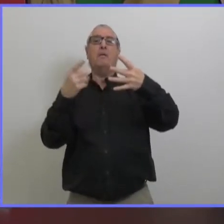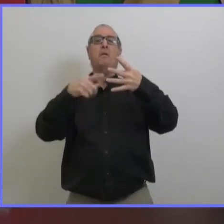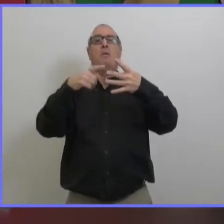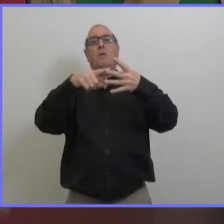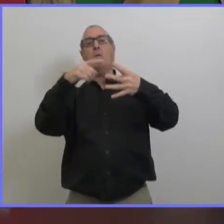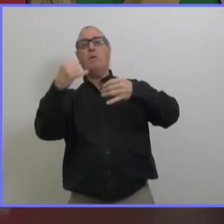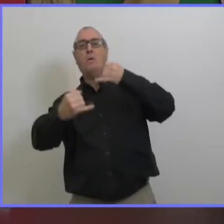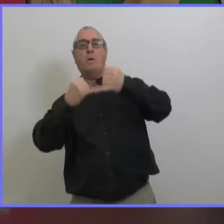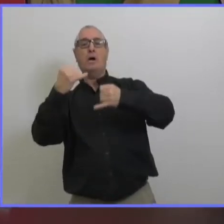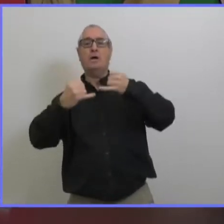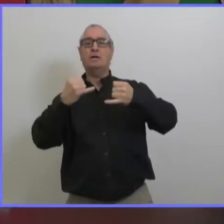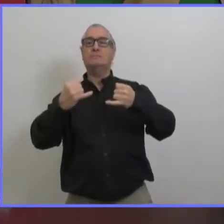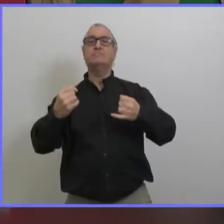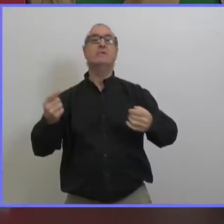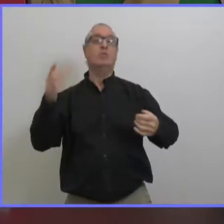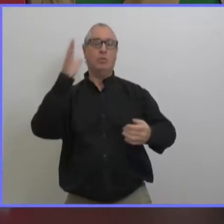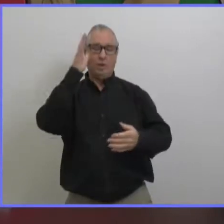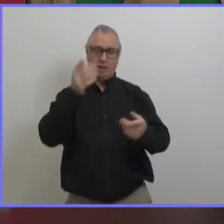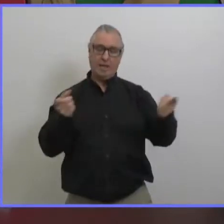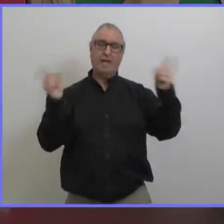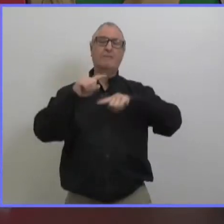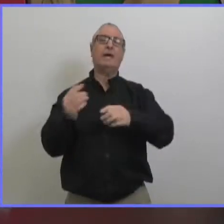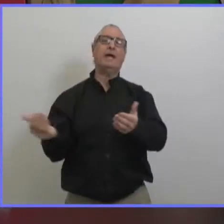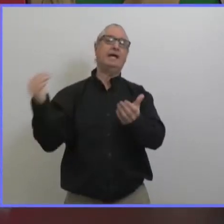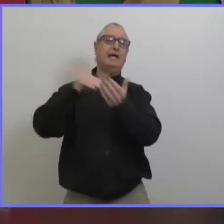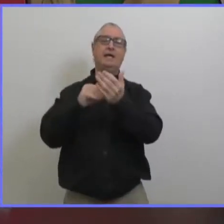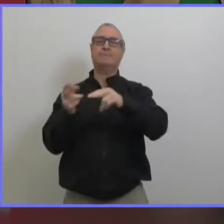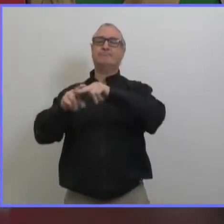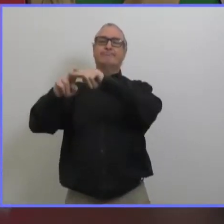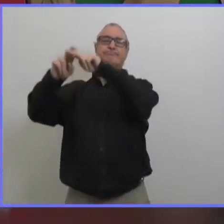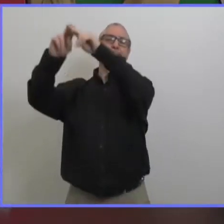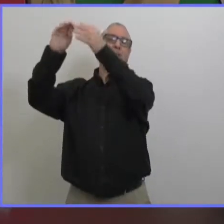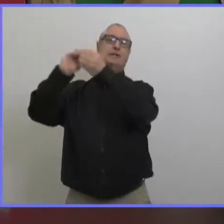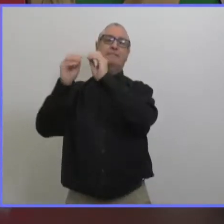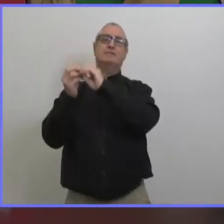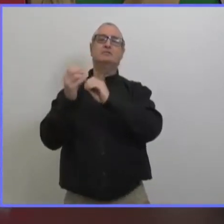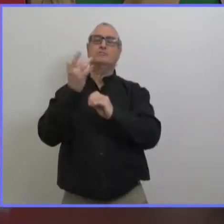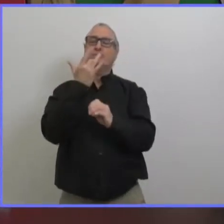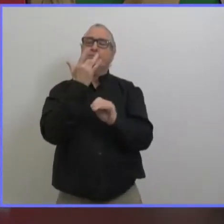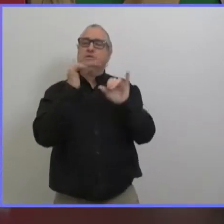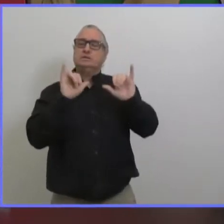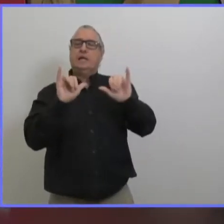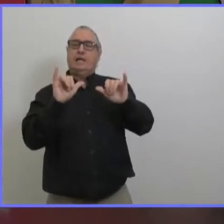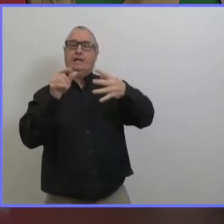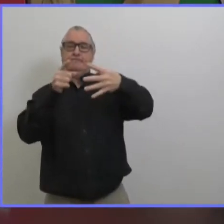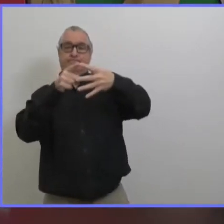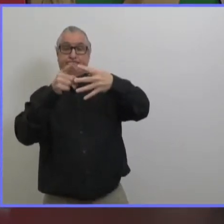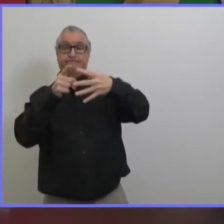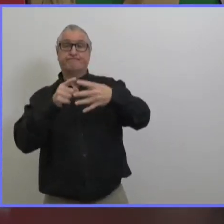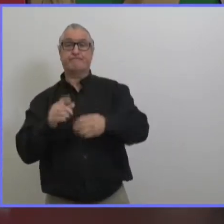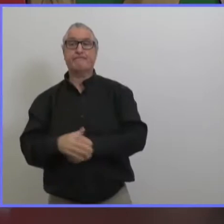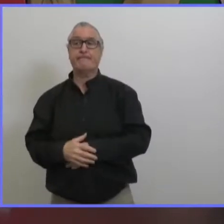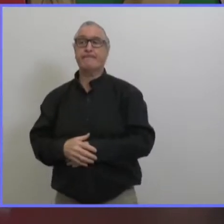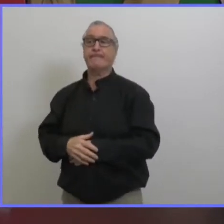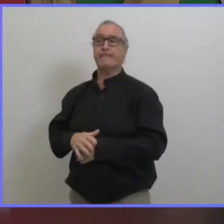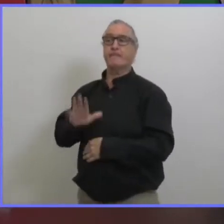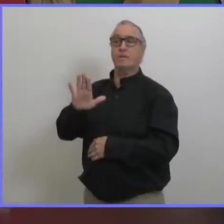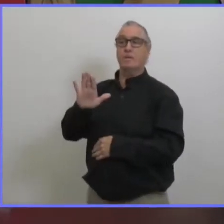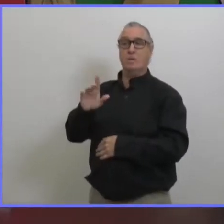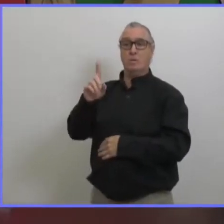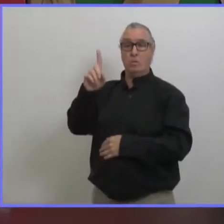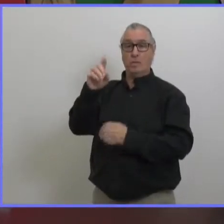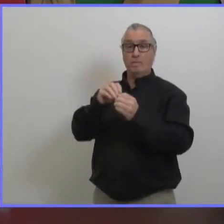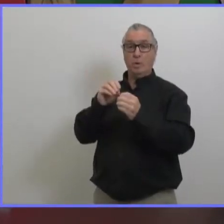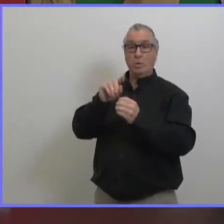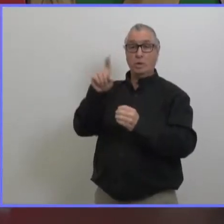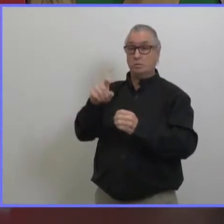voir les tendances à la hausse comme on les a vu en octobre et en novembre et finalement excusez moi paul est ce